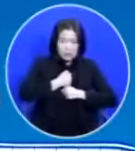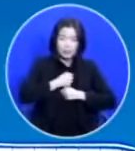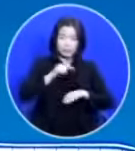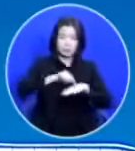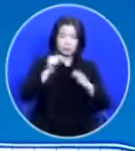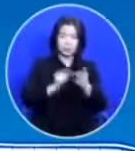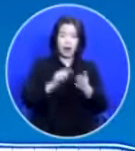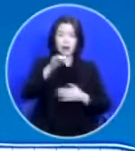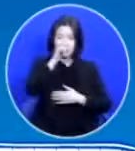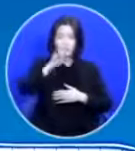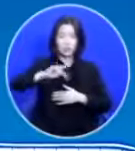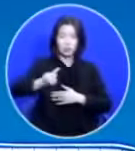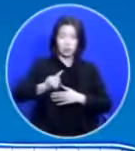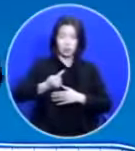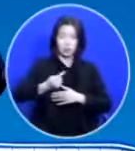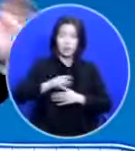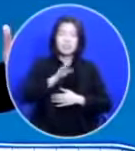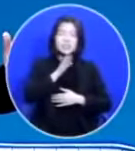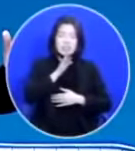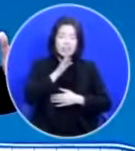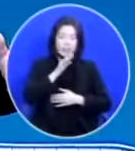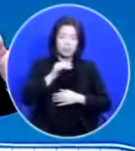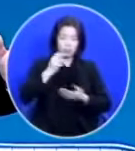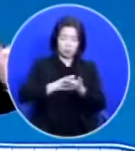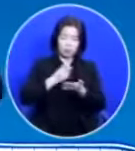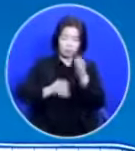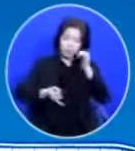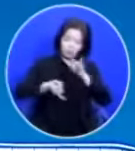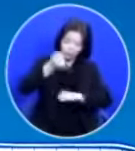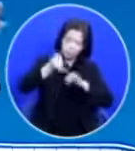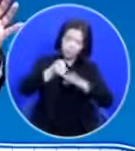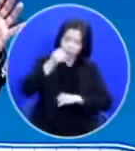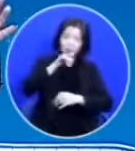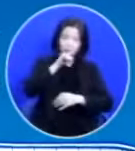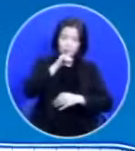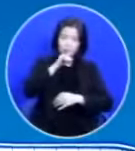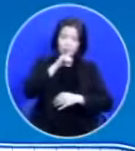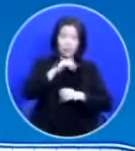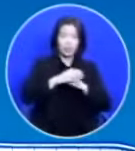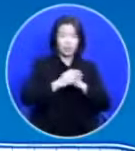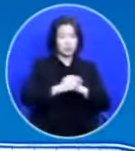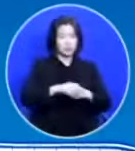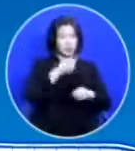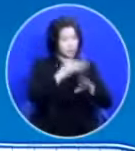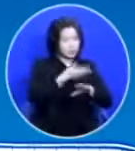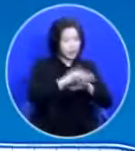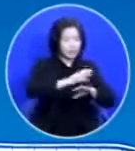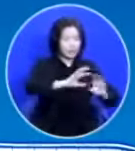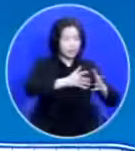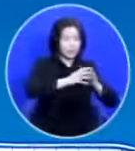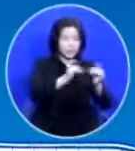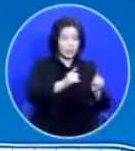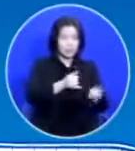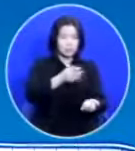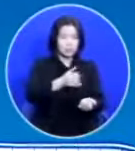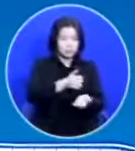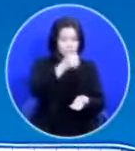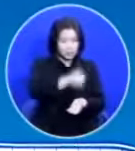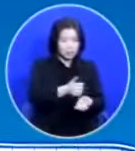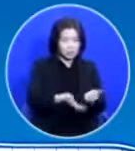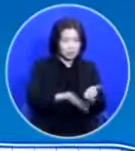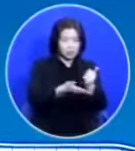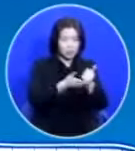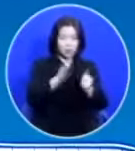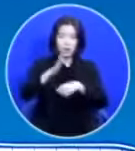실제로는 자꾸 율법을 어기게 된 겁니다 율법을 잊어버리고 이방신을 섬기고 하나님의